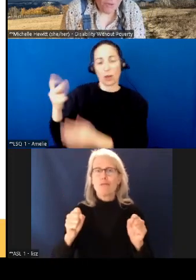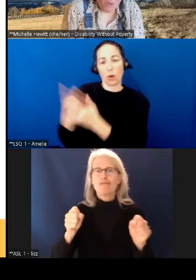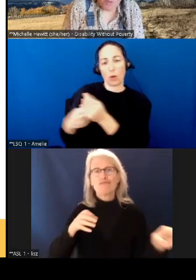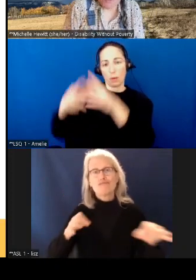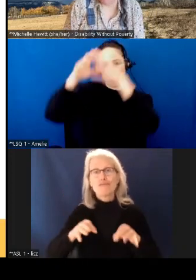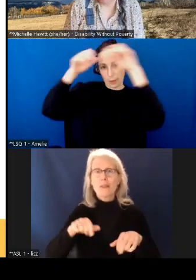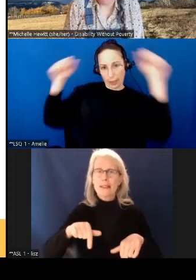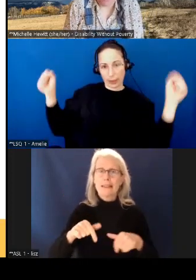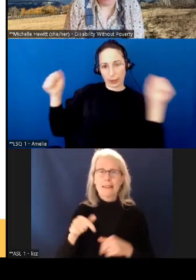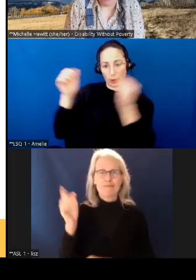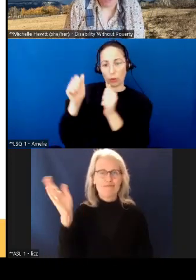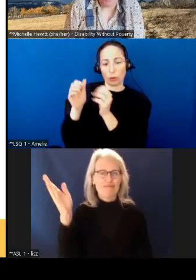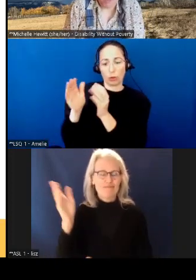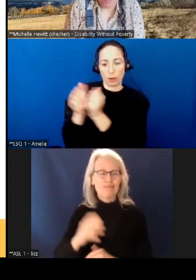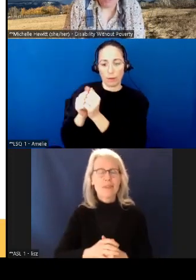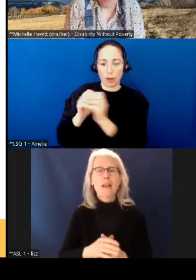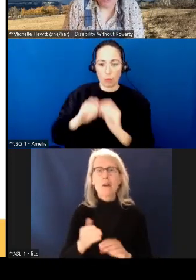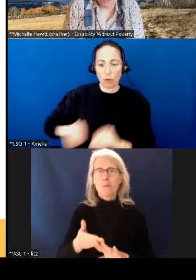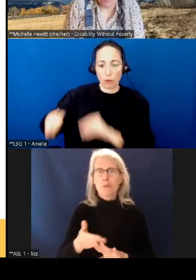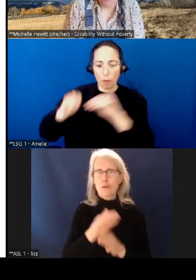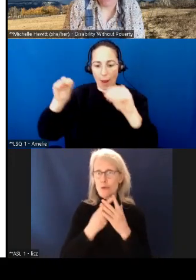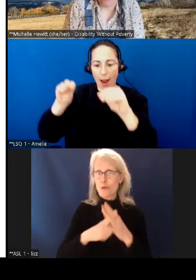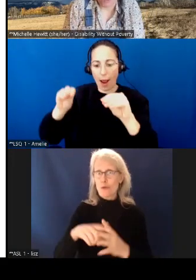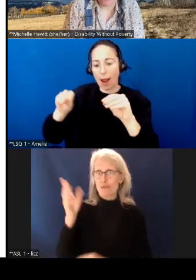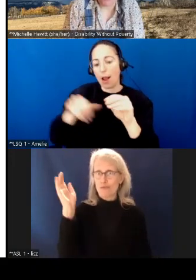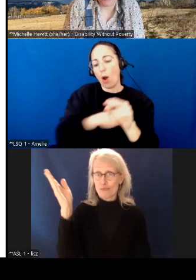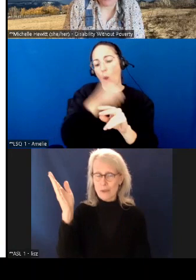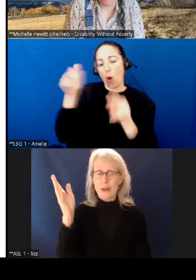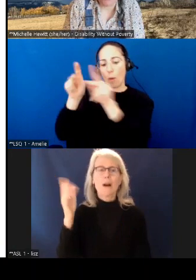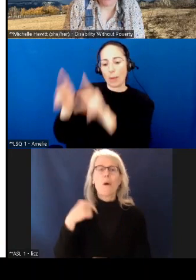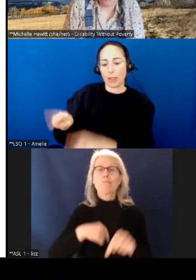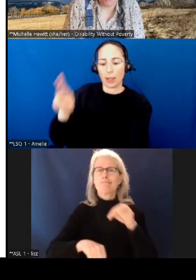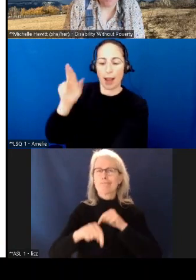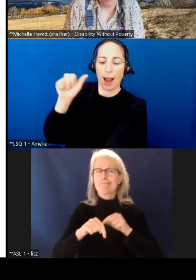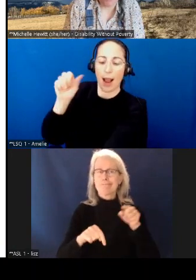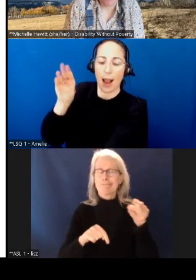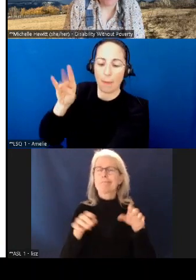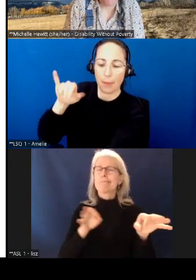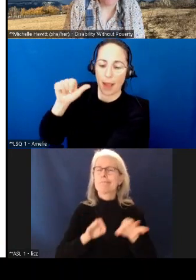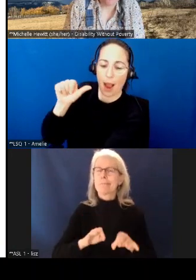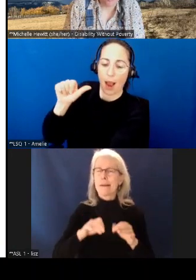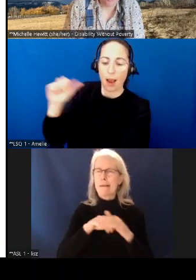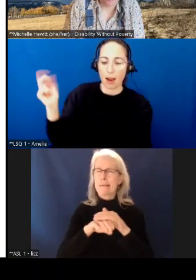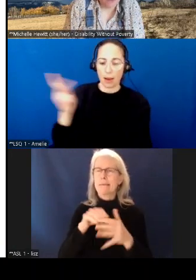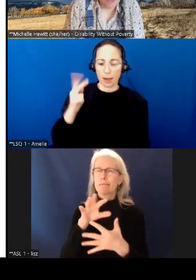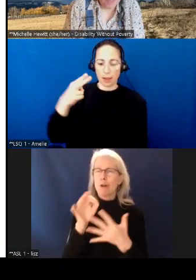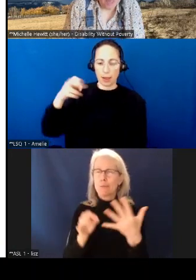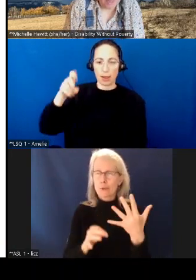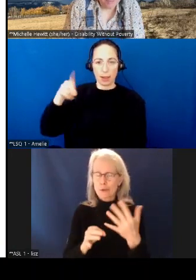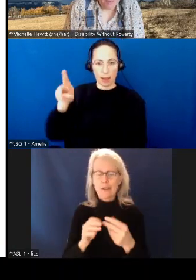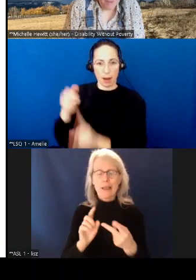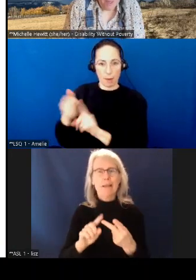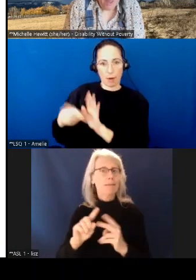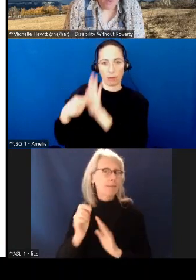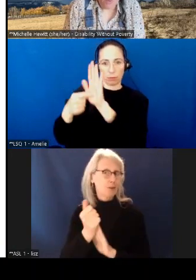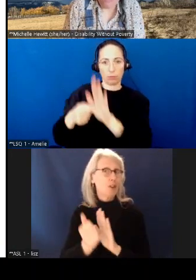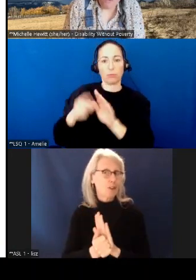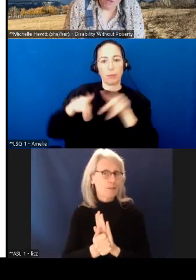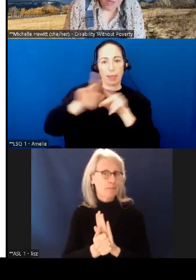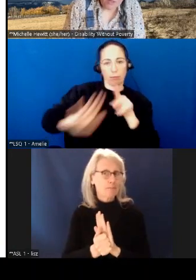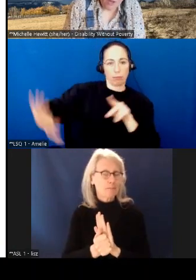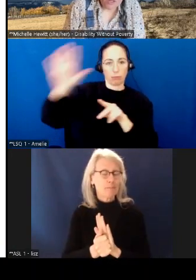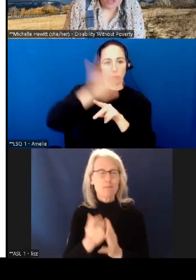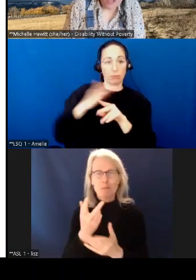Rabia Kader est la présidente nationale. Et donc, avant de démarrer le webinaire, je vais passer au travers